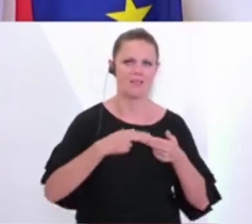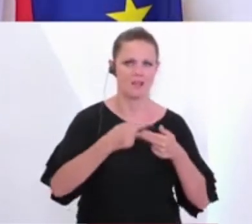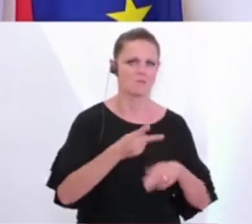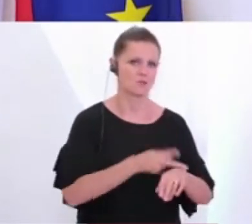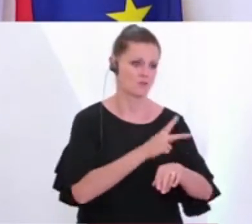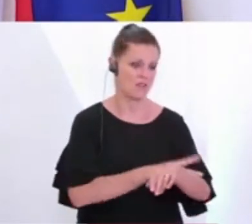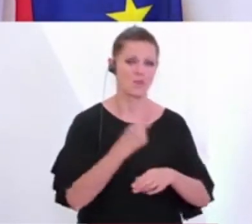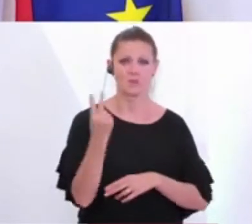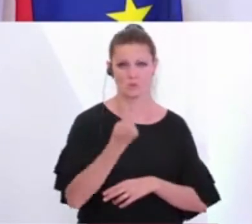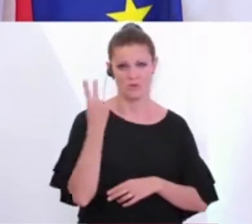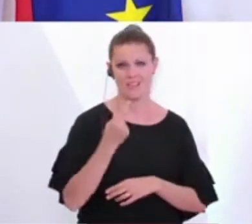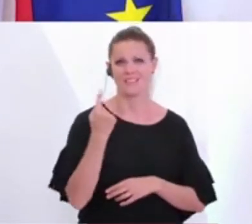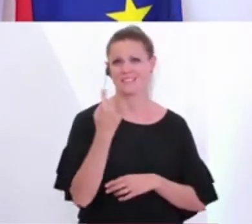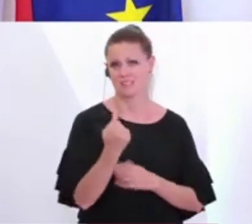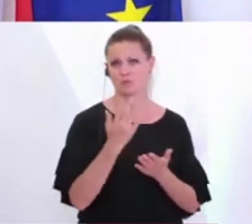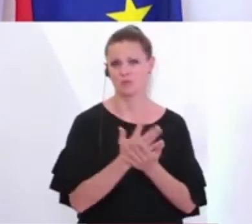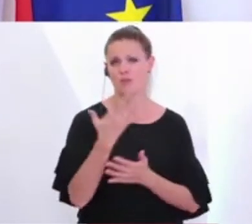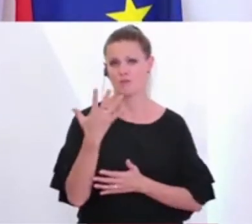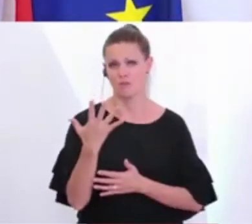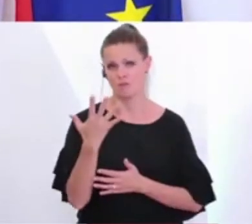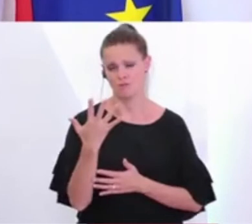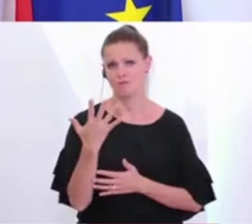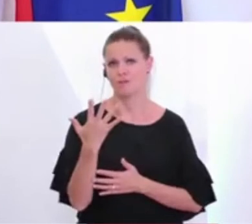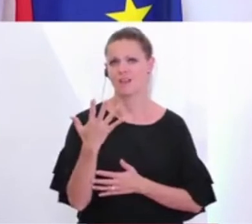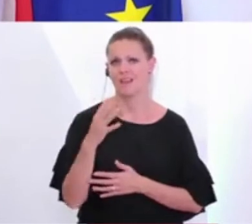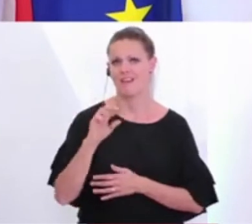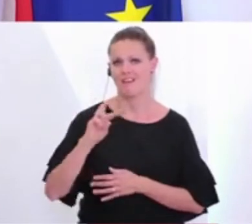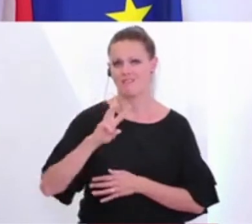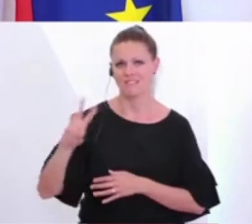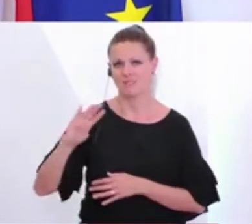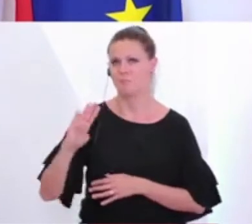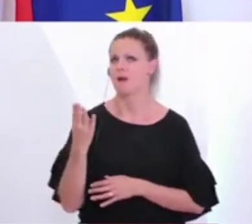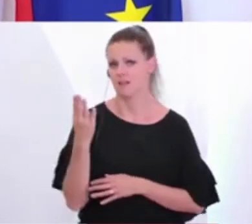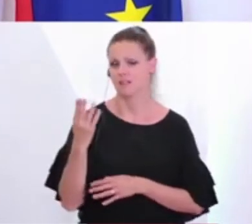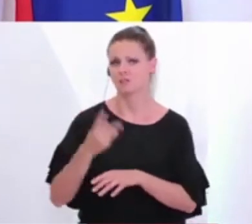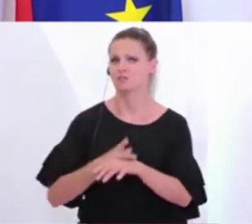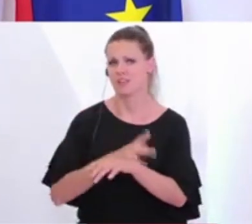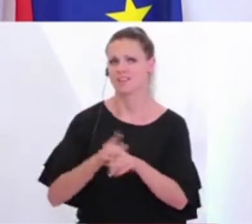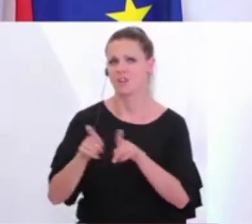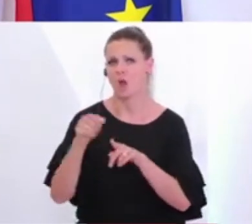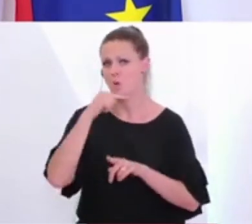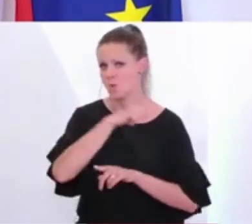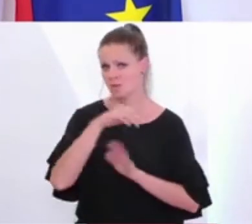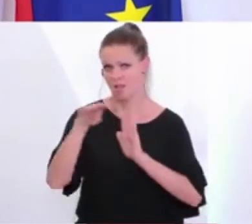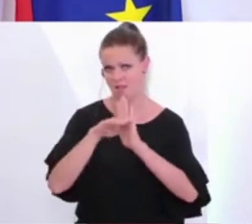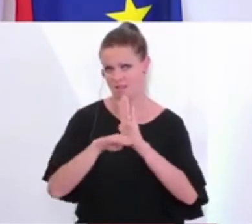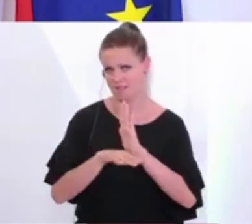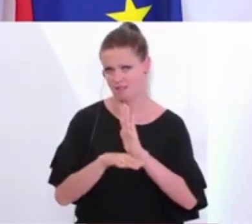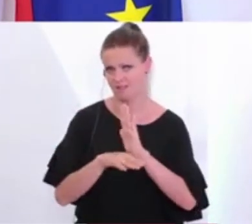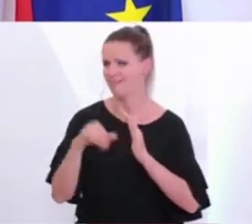Slowenien hat zum Beispiel fünf von sechs der Balkanstaaten auf die rote Liste gesetzt. Also hier sind wir durchaus in einer vergleichbaren